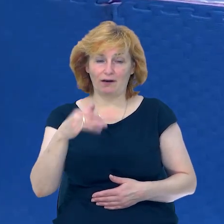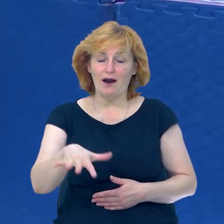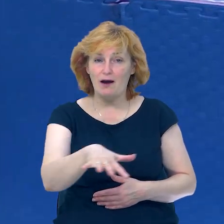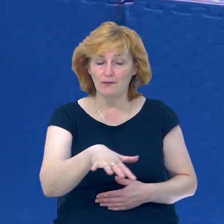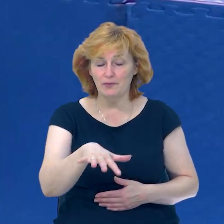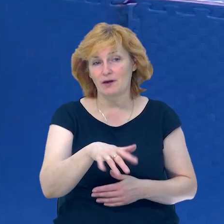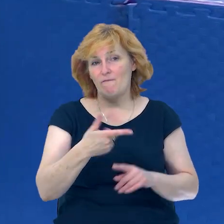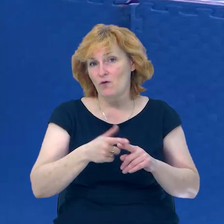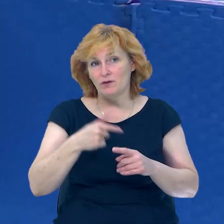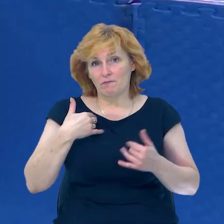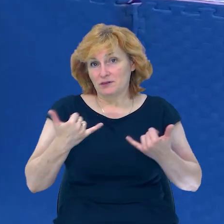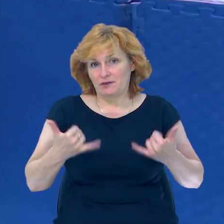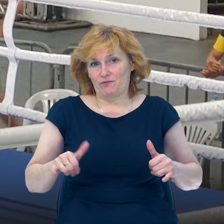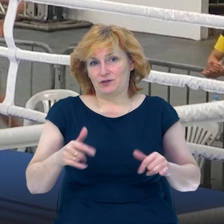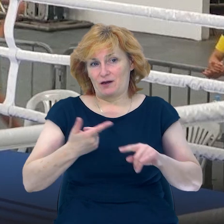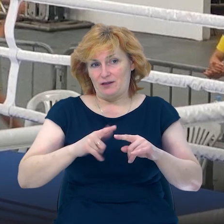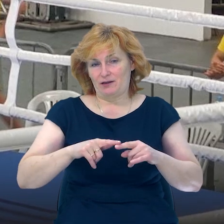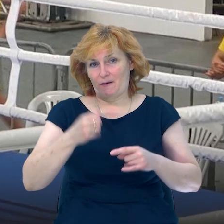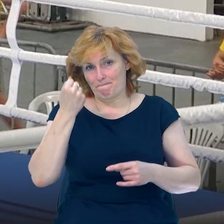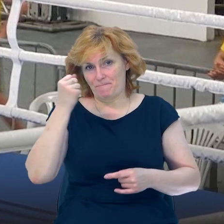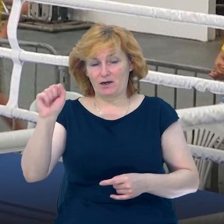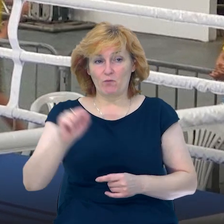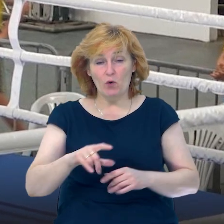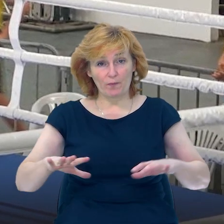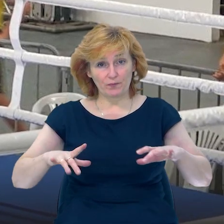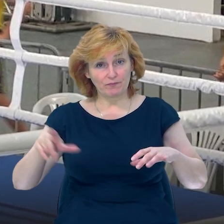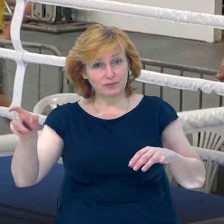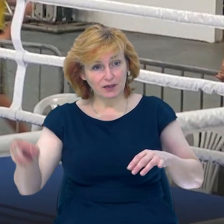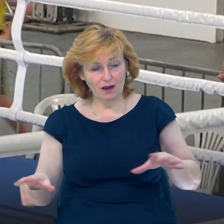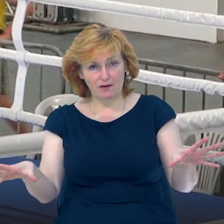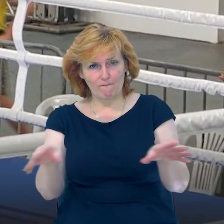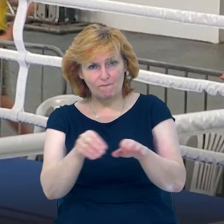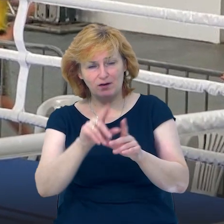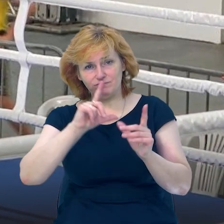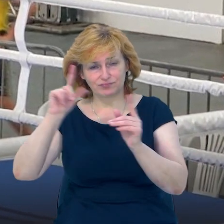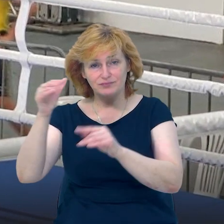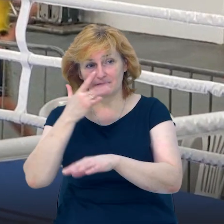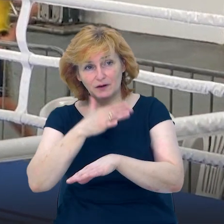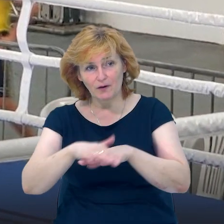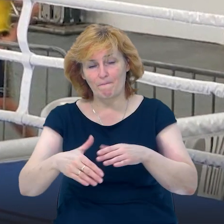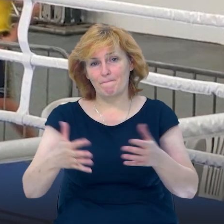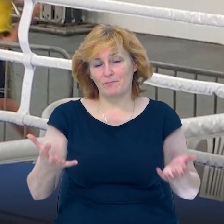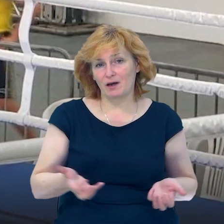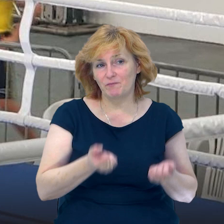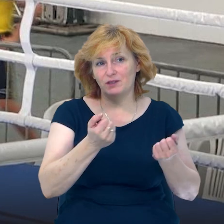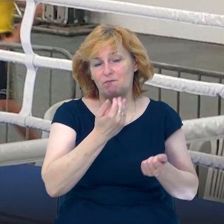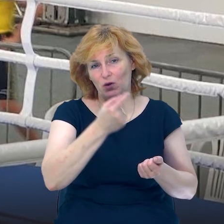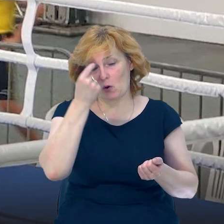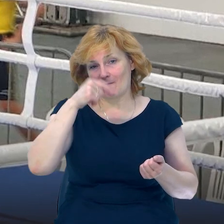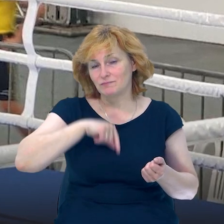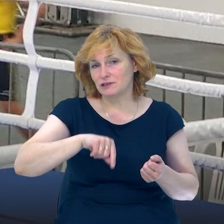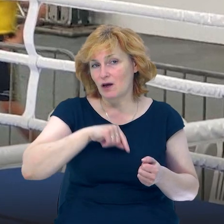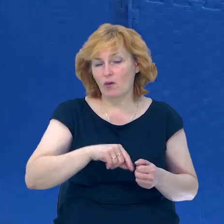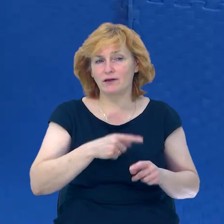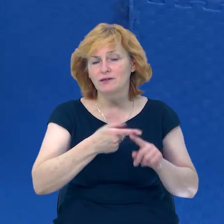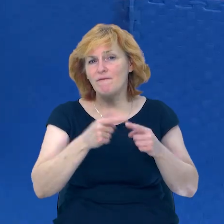результатом перемоги на гімназіаді. Тренер Олег Кравець поїхав допомогти Мар'яні технічно та підтримати психологічно. Це